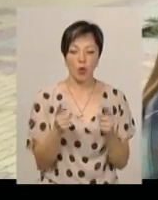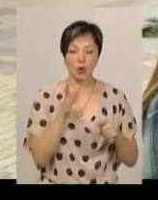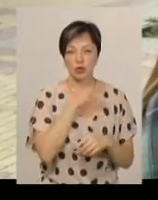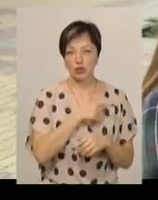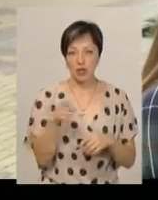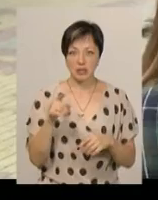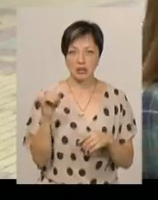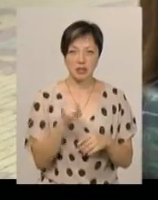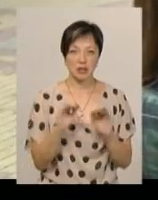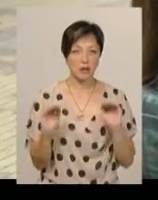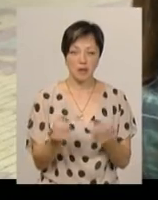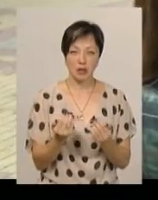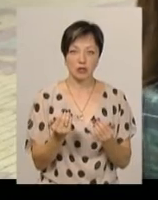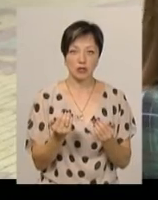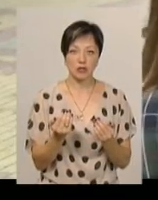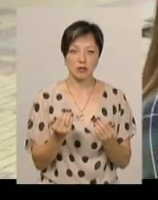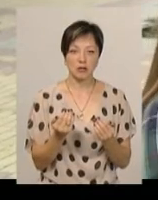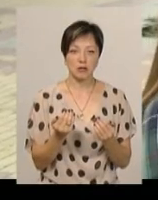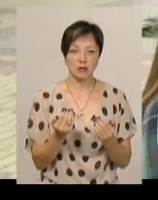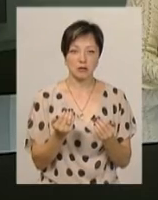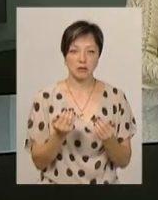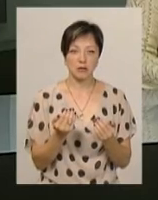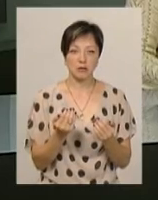час та з найменшою сумою штрафі.